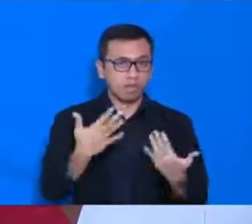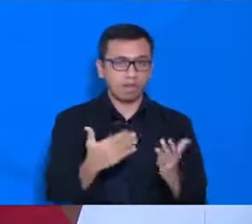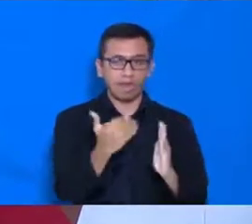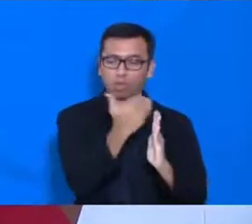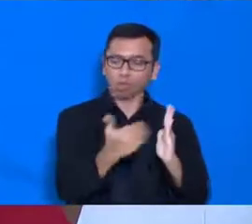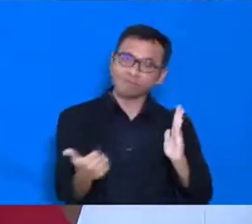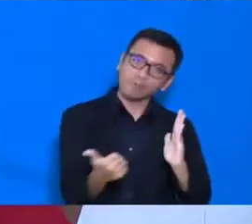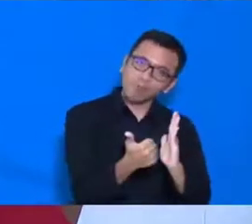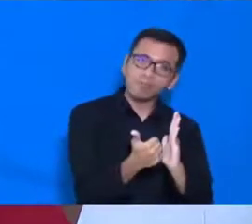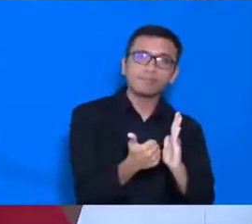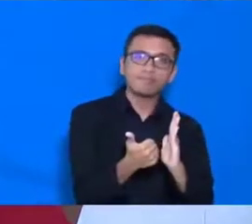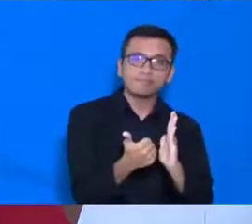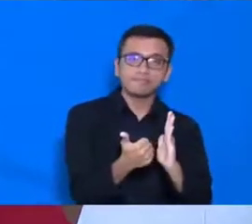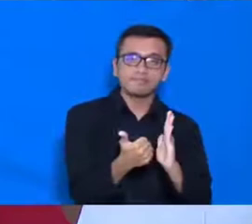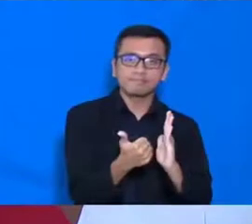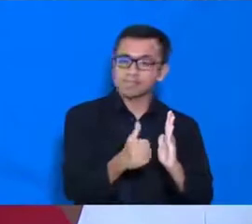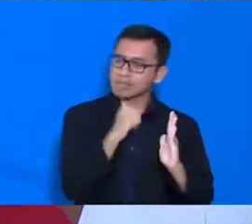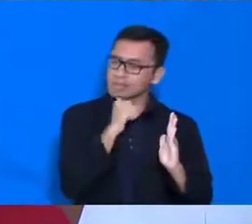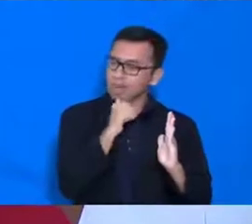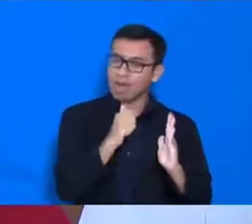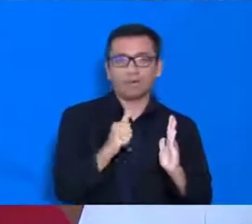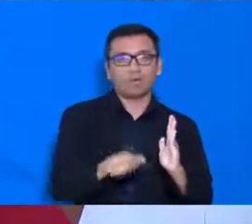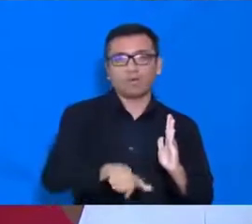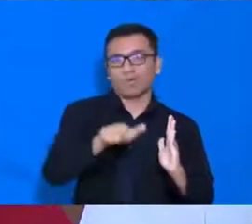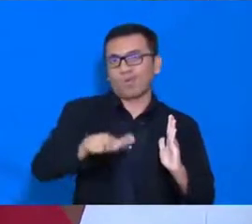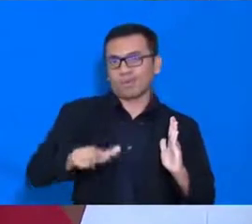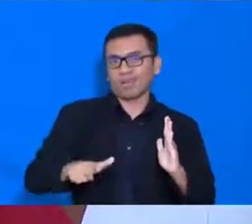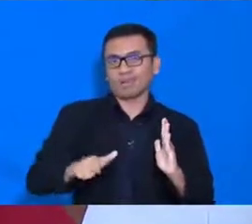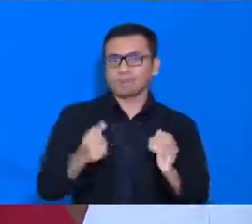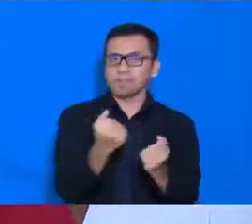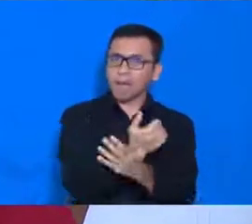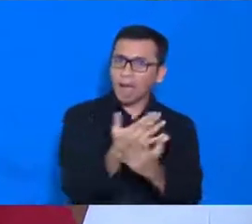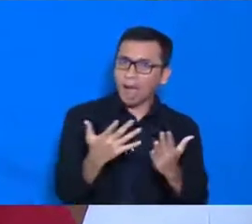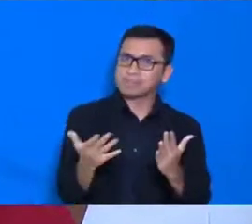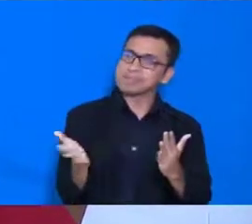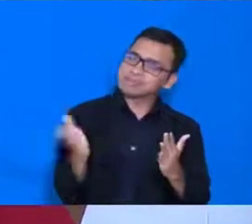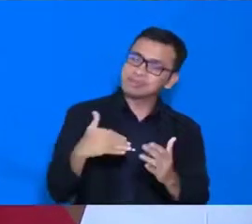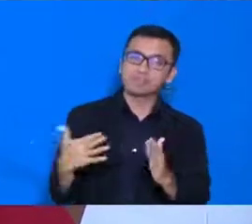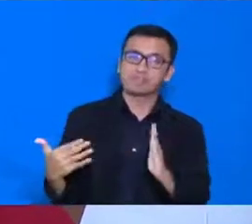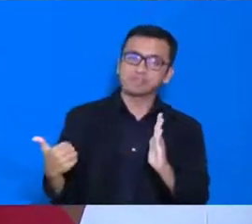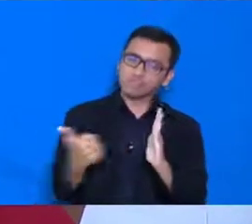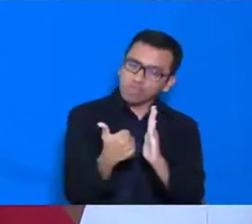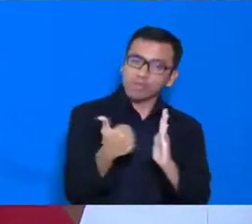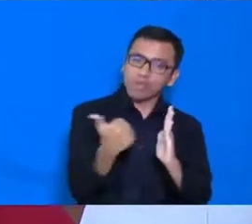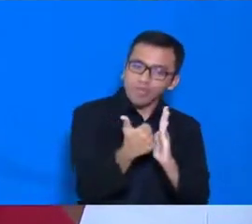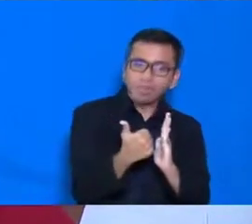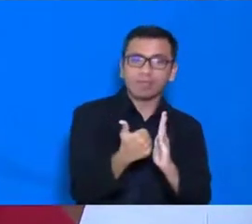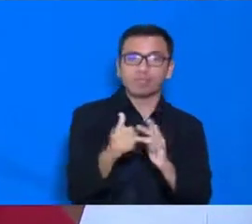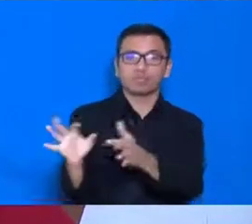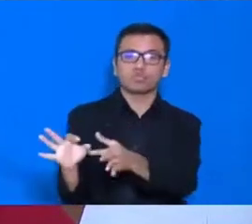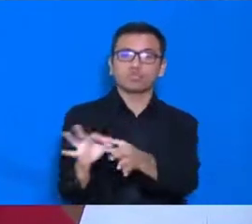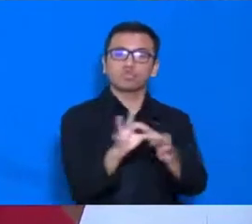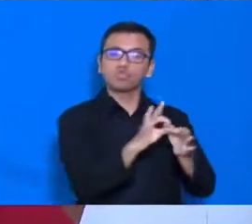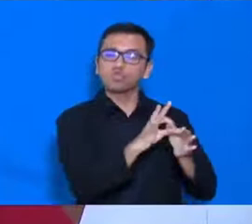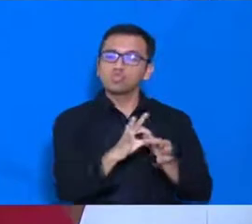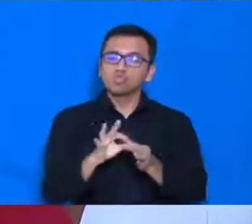dari setiap warga negara, dan gotong royong di antara semua pihak,